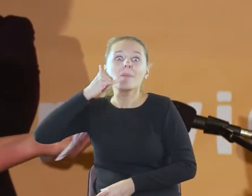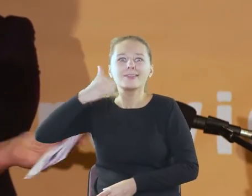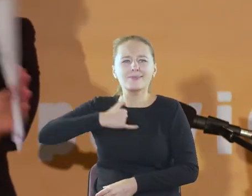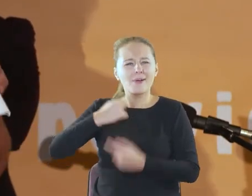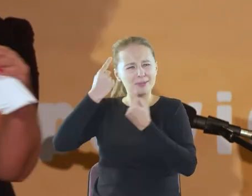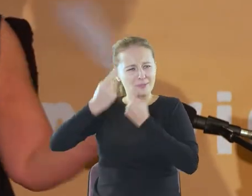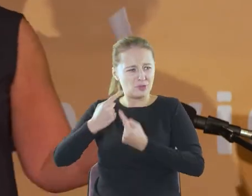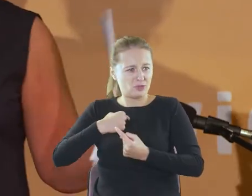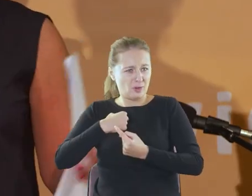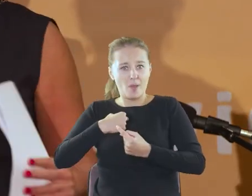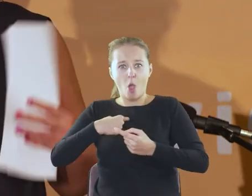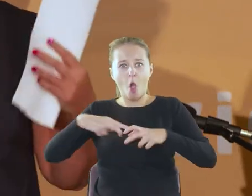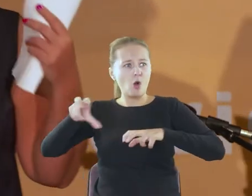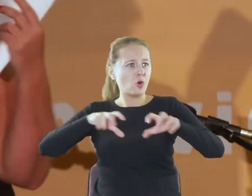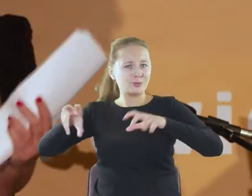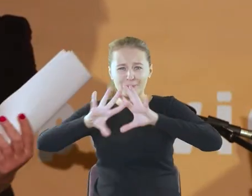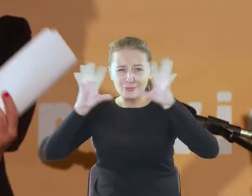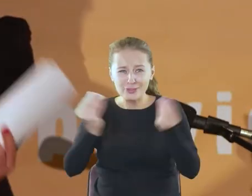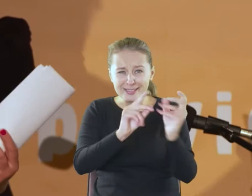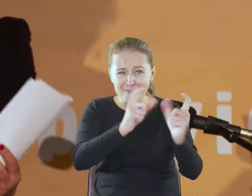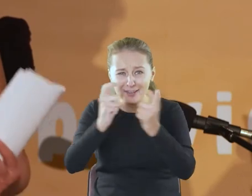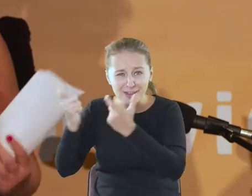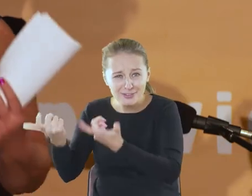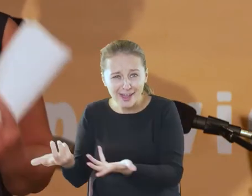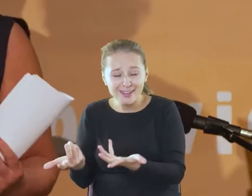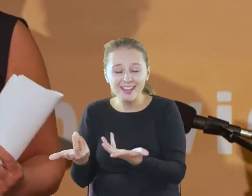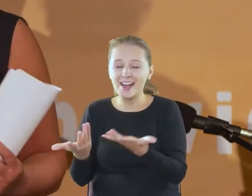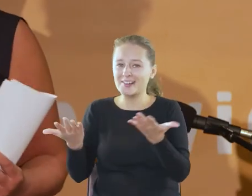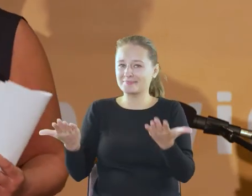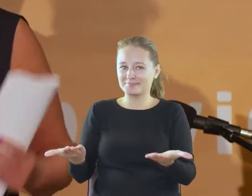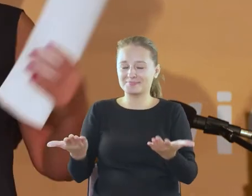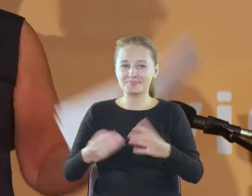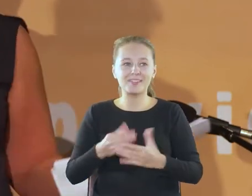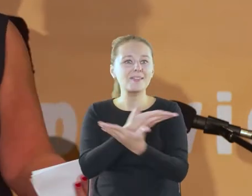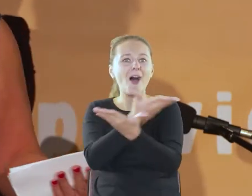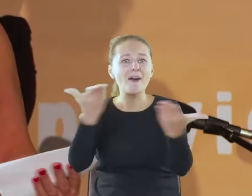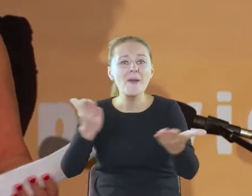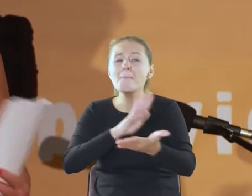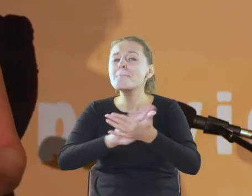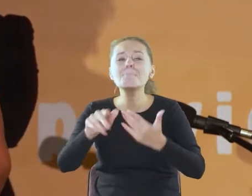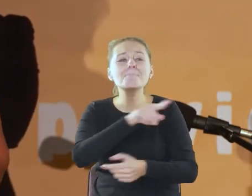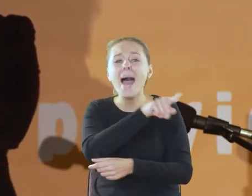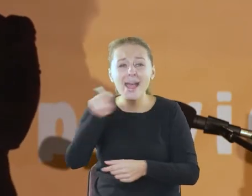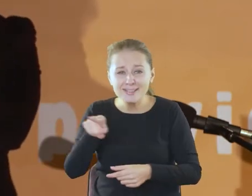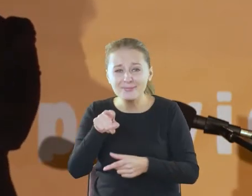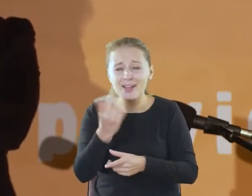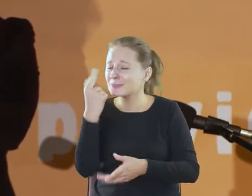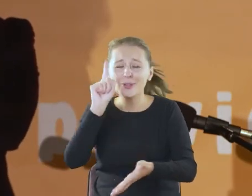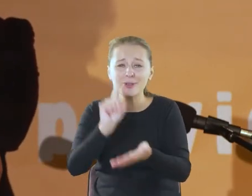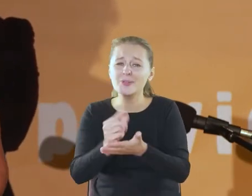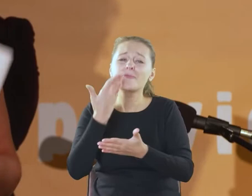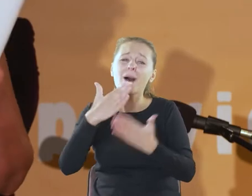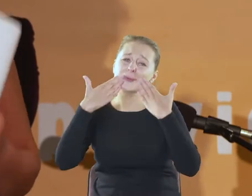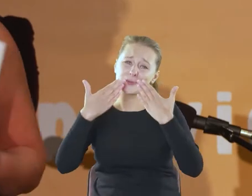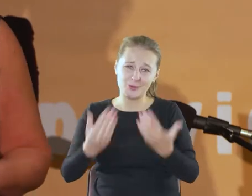jako CO koordynujemy wszystkie te wydarzenia. A przecież bez was, kochani bibliotekarze, kochane bibliotekarki, to by się nie powiodło. Więc bardzo wam dziękuję,